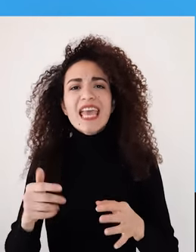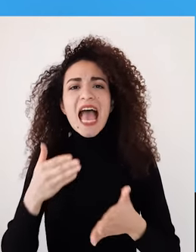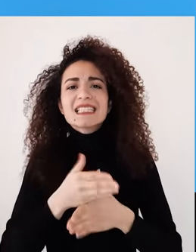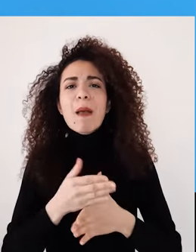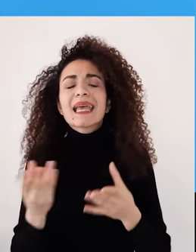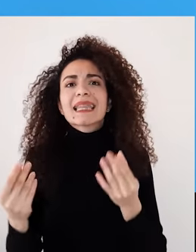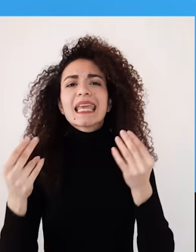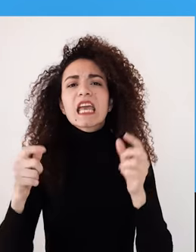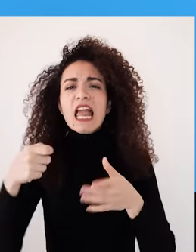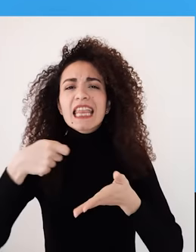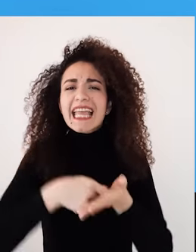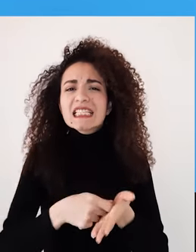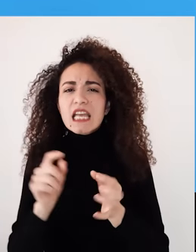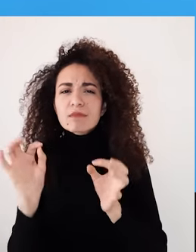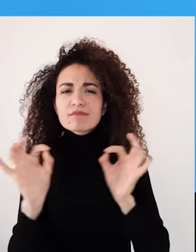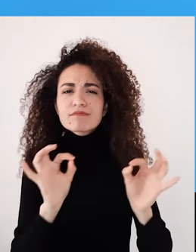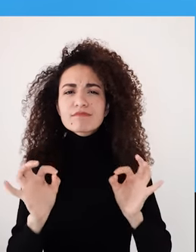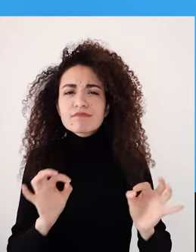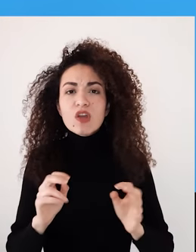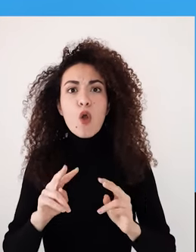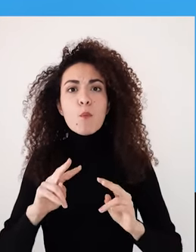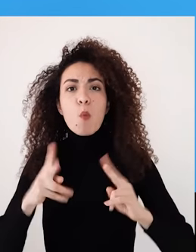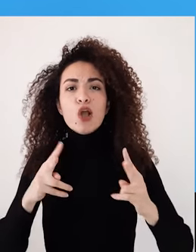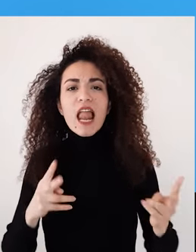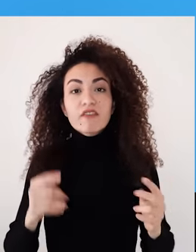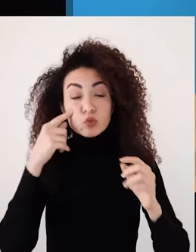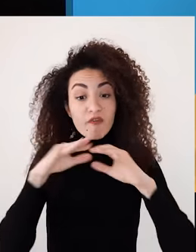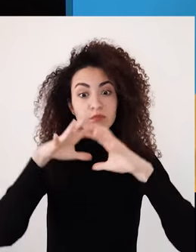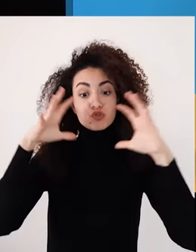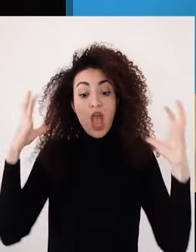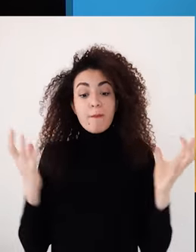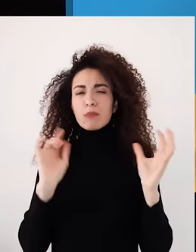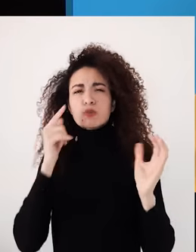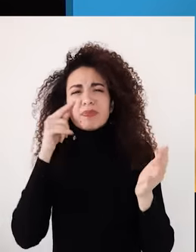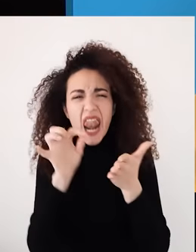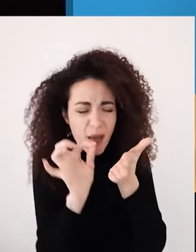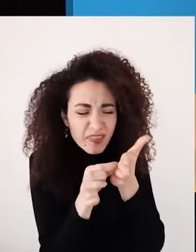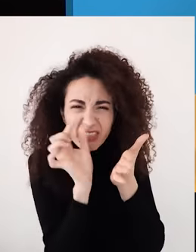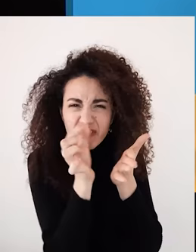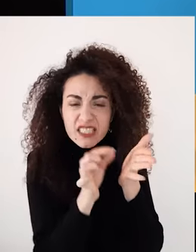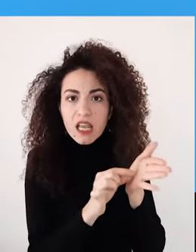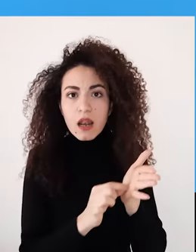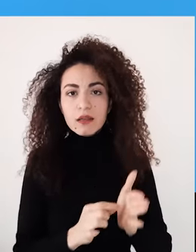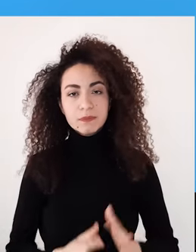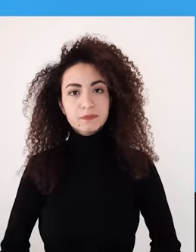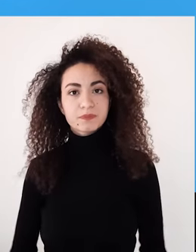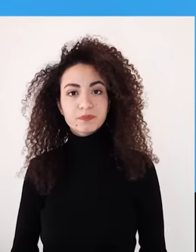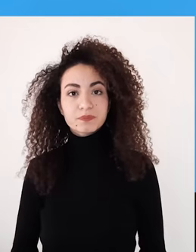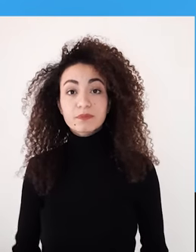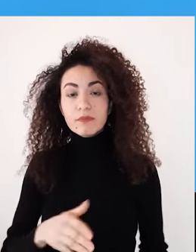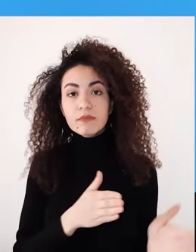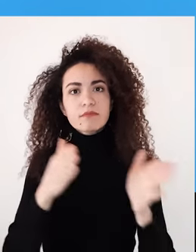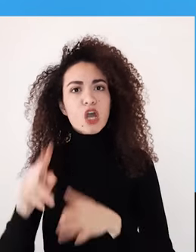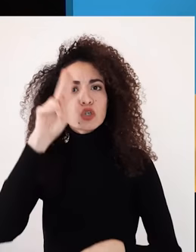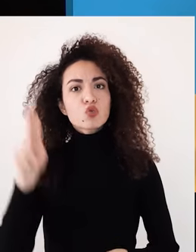القوة من خلال أخذ الإنهام من النظرة الشاملة للأمور ونذكر بالباترفلاي إفكت ومننتقل